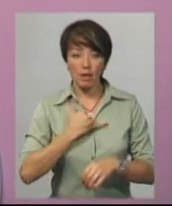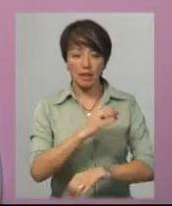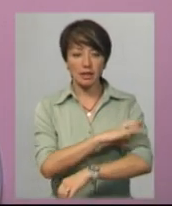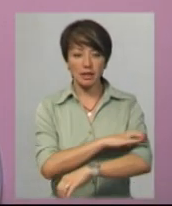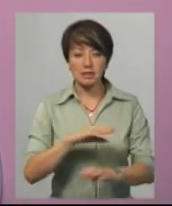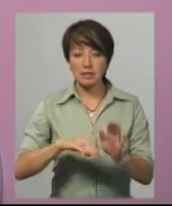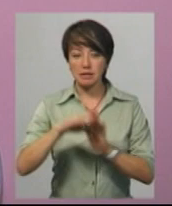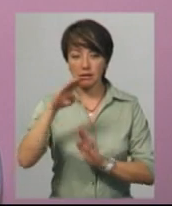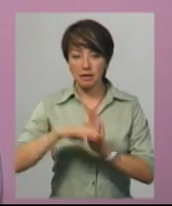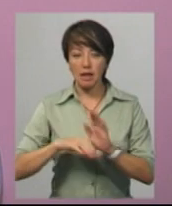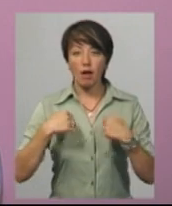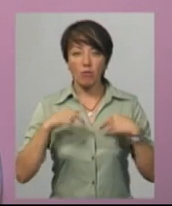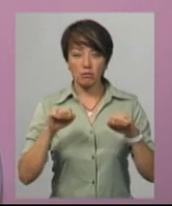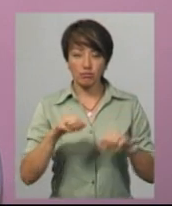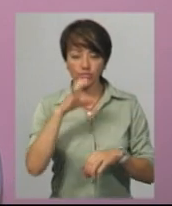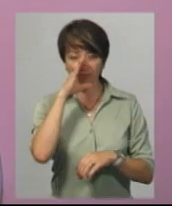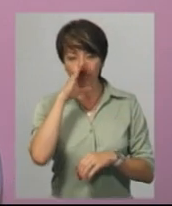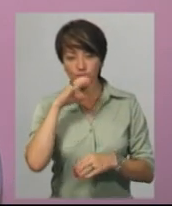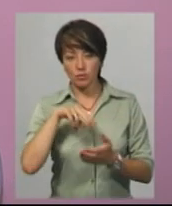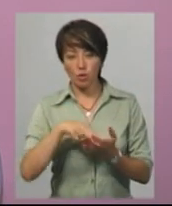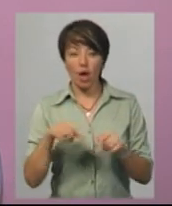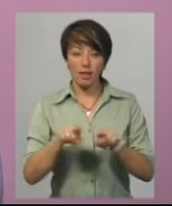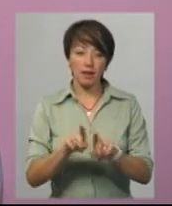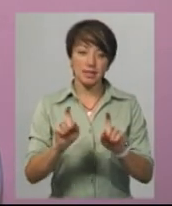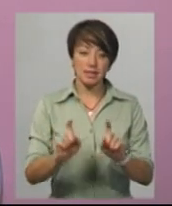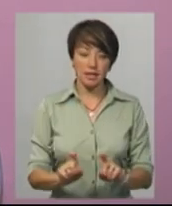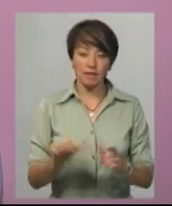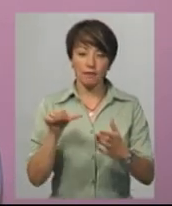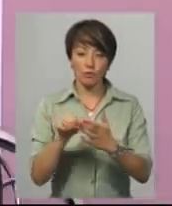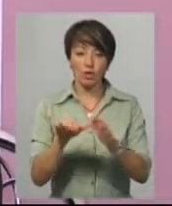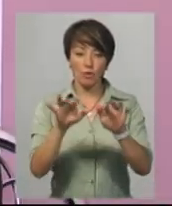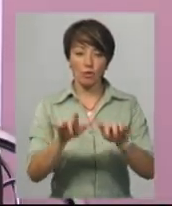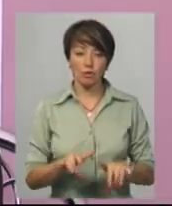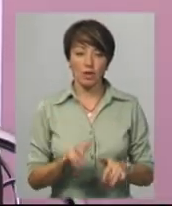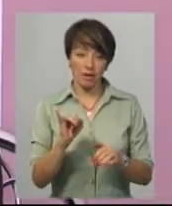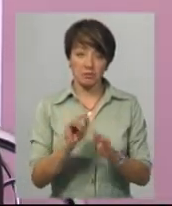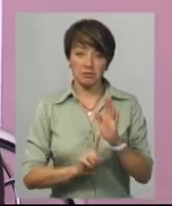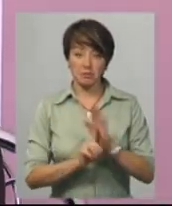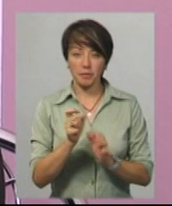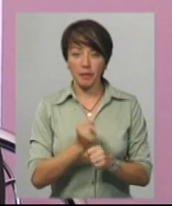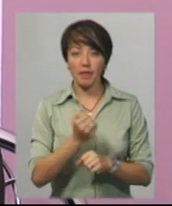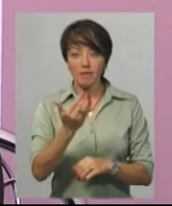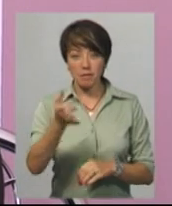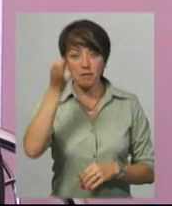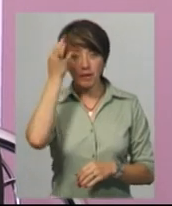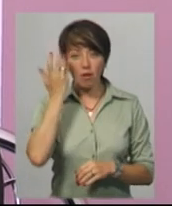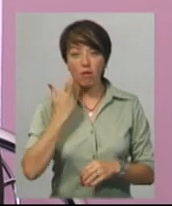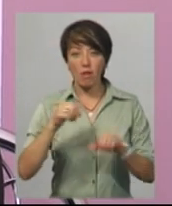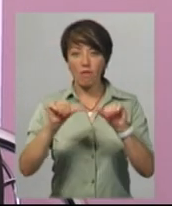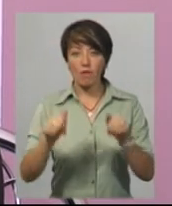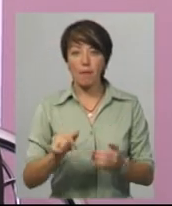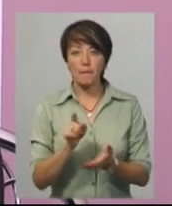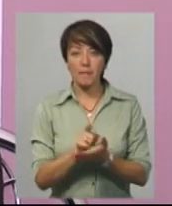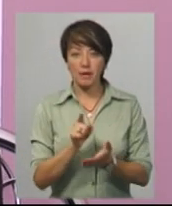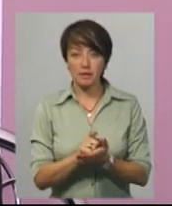тиск. Я можу стояти, мені робиться погано, а так я собі сіла, включила і вперед. Чи пам'ятаєте ви той день, коли ви оформляли пенсію? О, так,